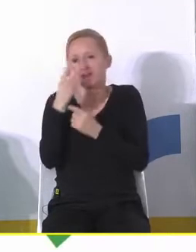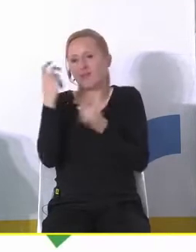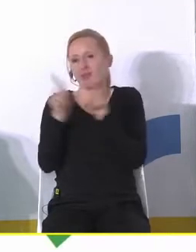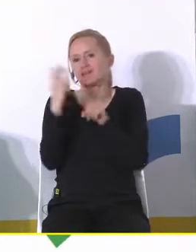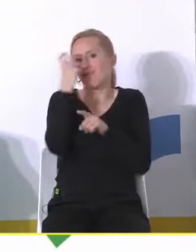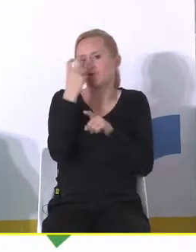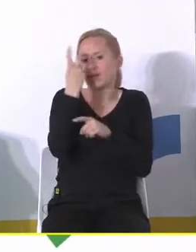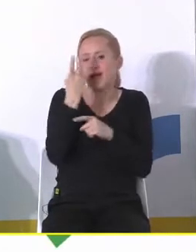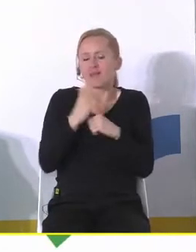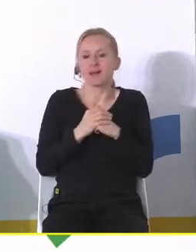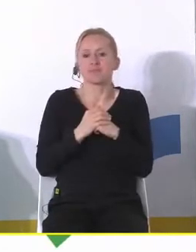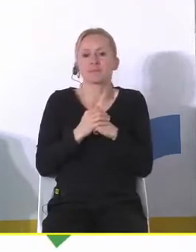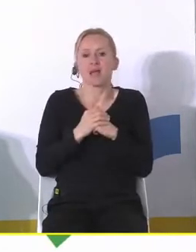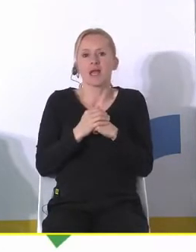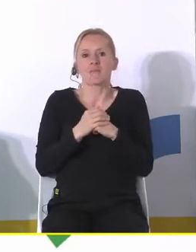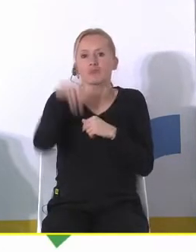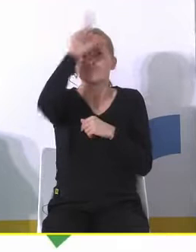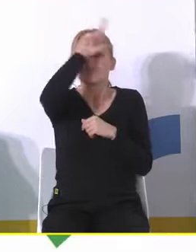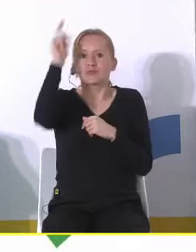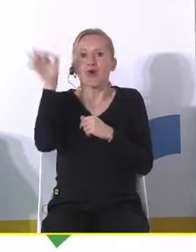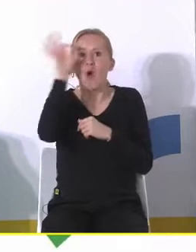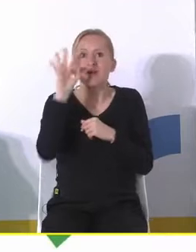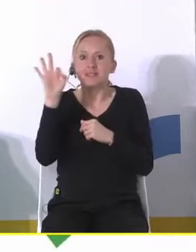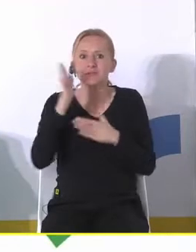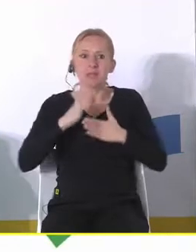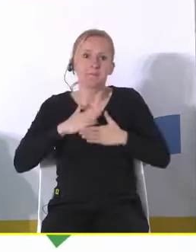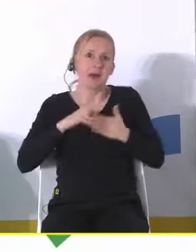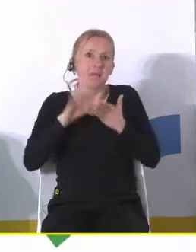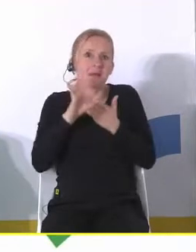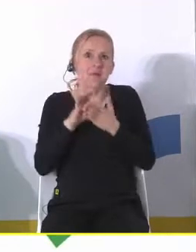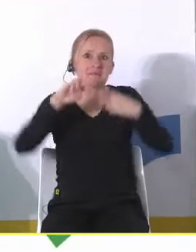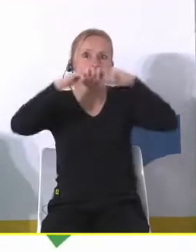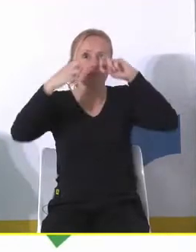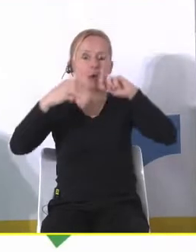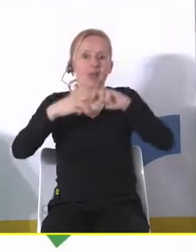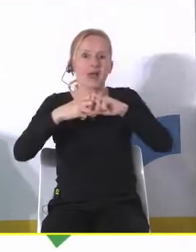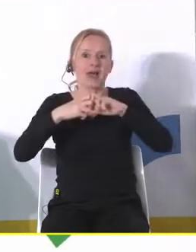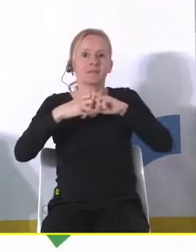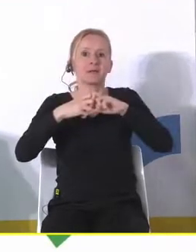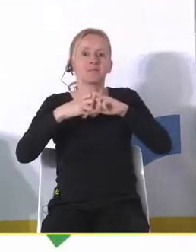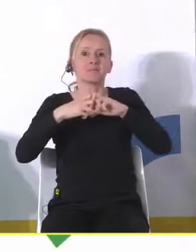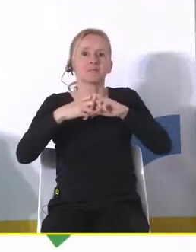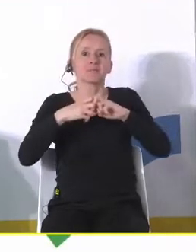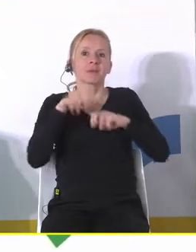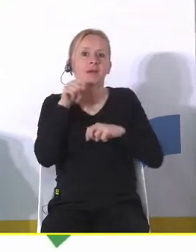tym względem bo demograficznie zaczęło się okazywać że mamy pewien problem w pewnej